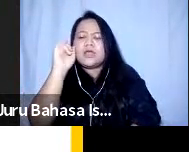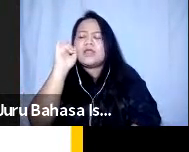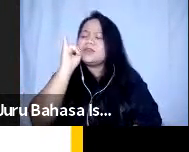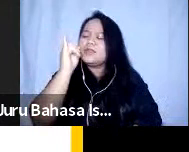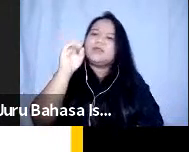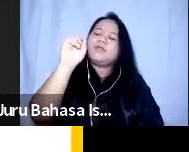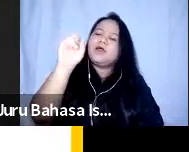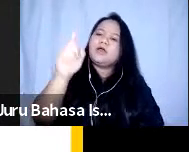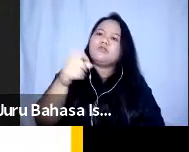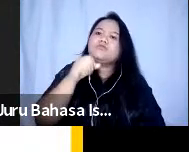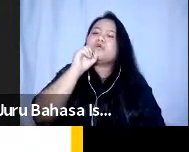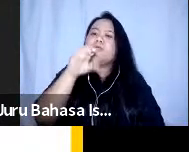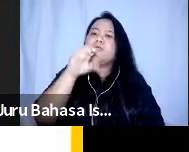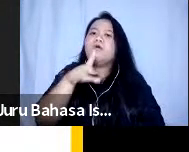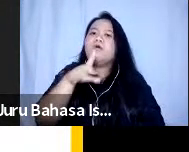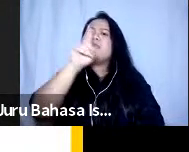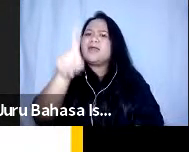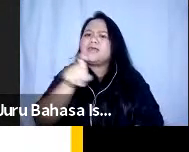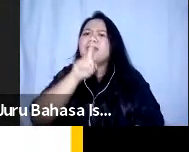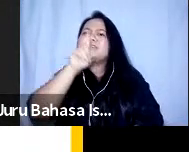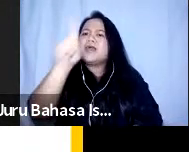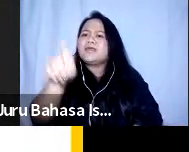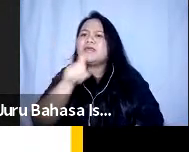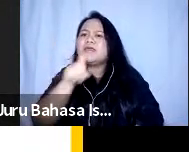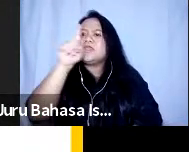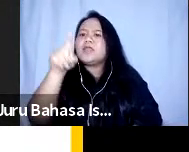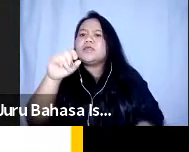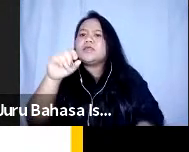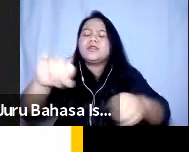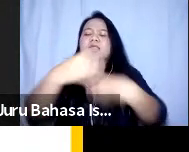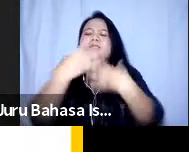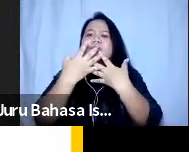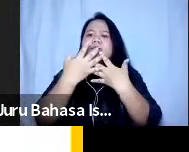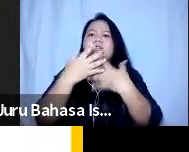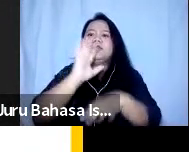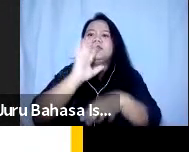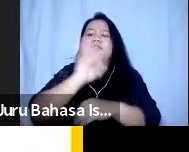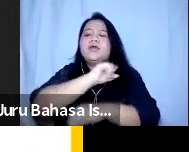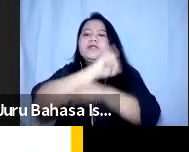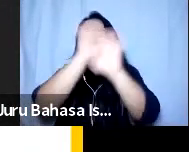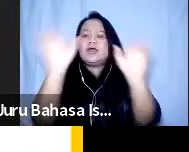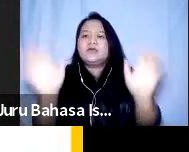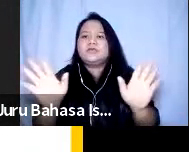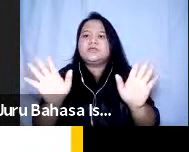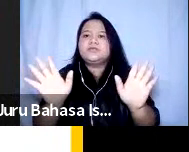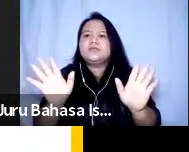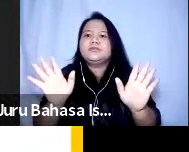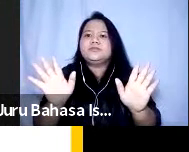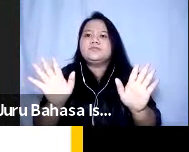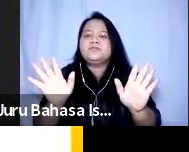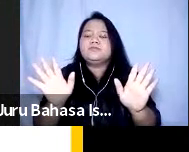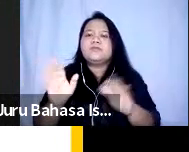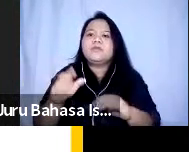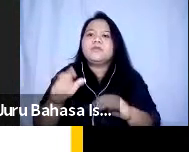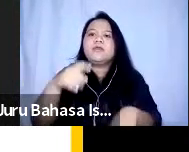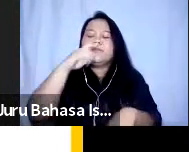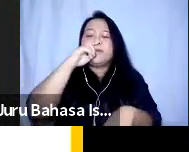mengatakan atau bertanya ulang ketika terjadi sesuatu yang tidak jelas ini nah Bapak Ibu